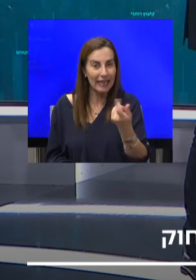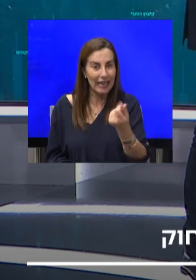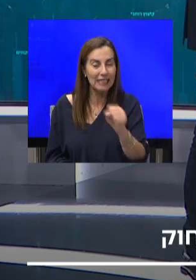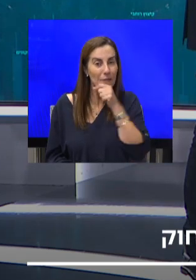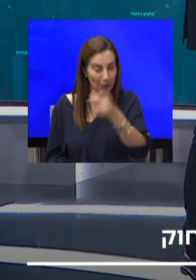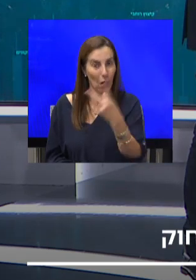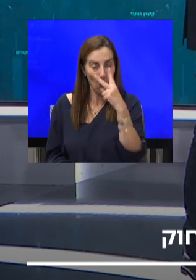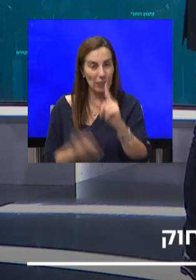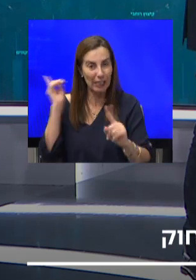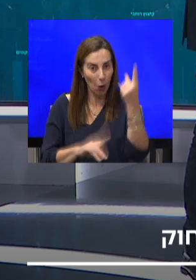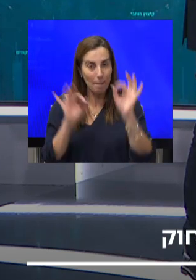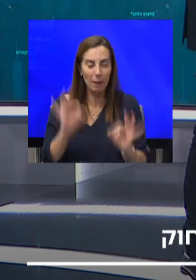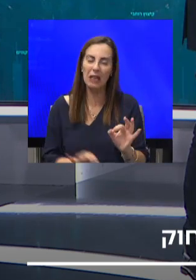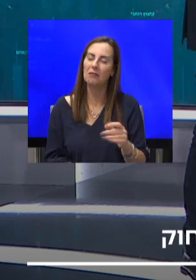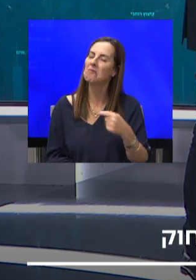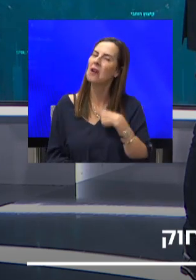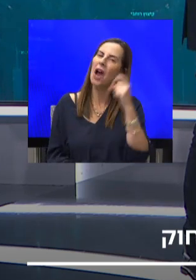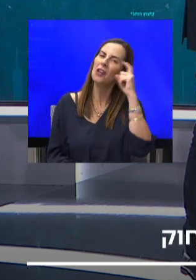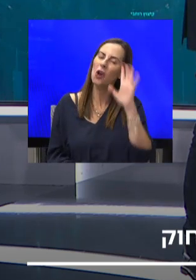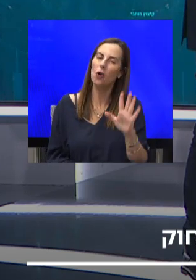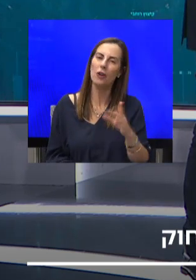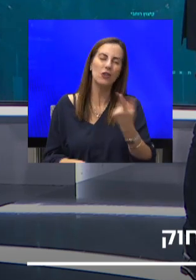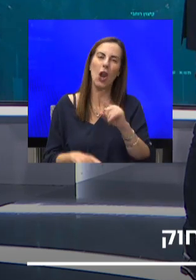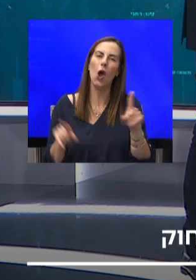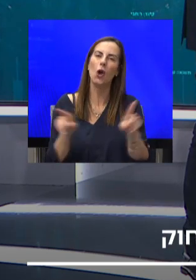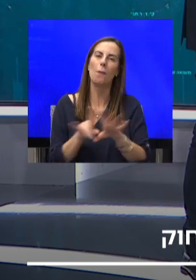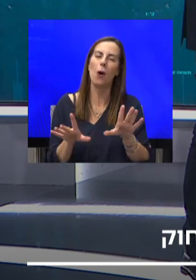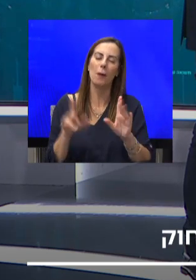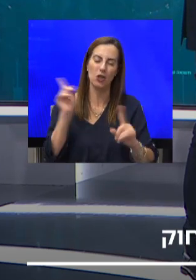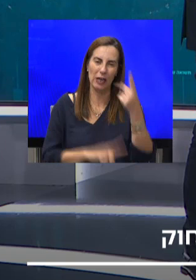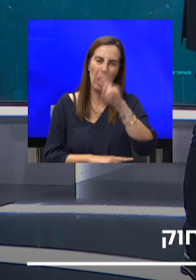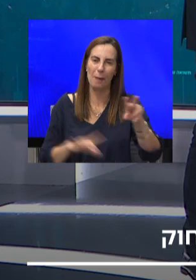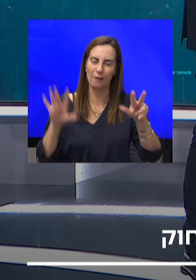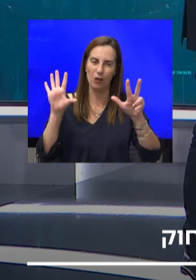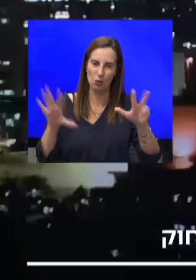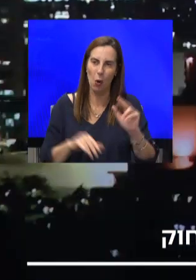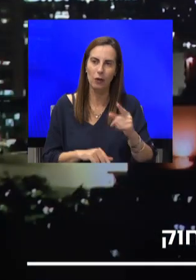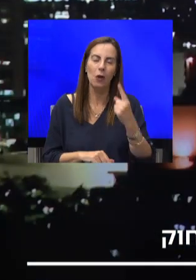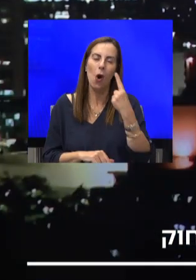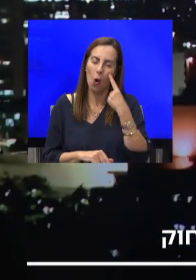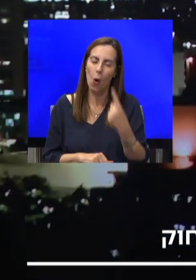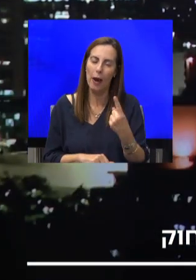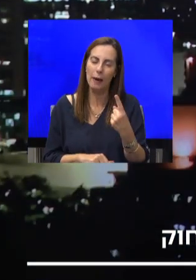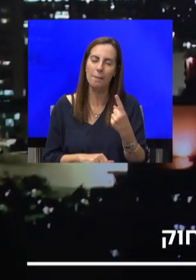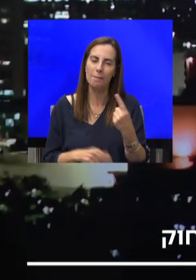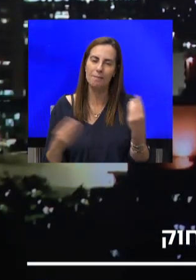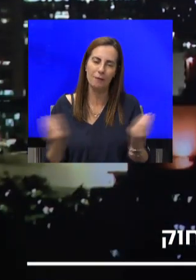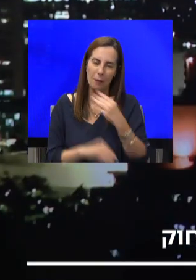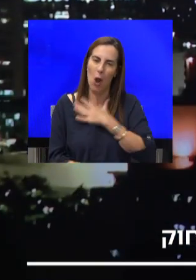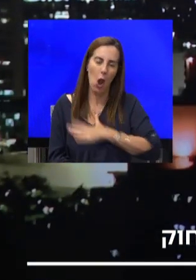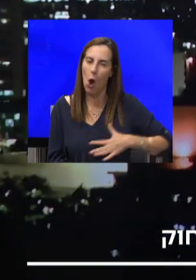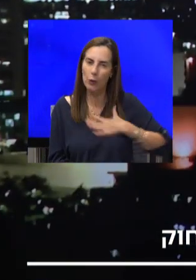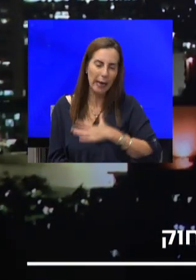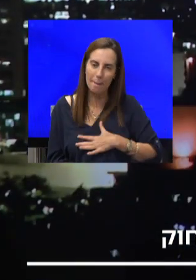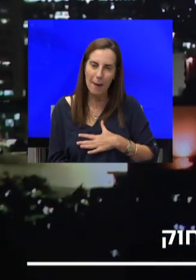אני חושב שלאבדיל מהאירוע של 2008 רואים מכוננים לא נעימים כאלה כמו שאנחנו עוברים כעת. על שוקרון,